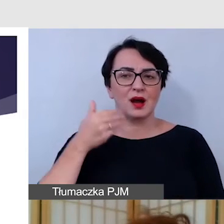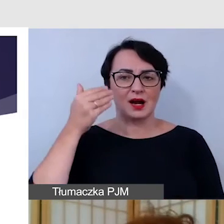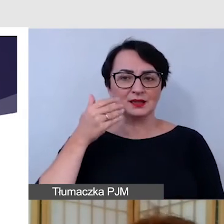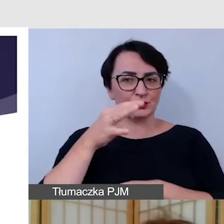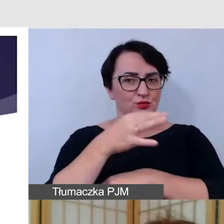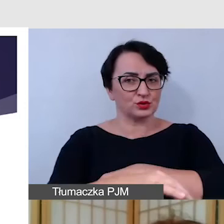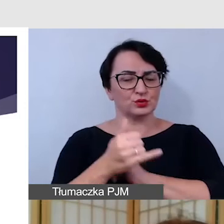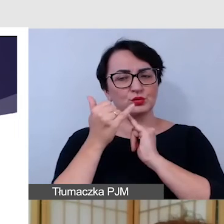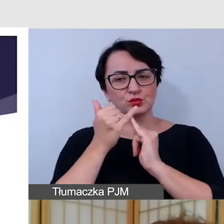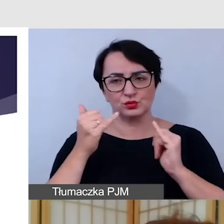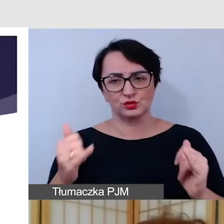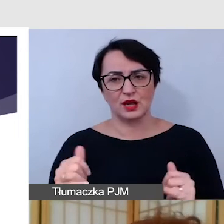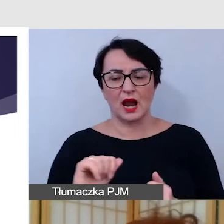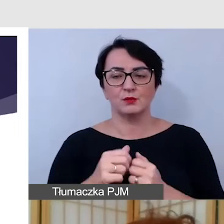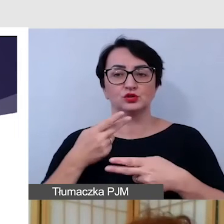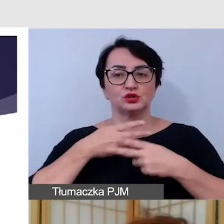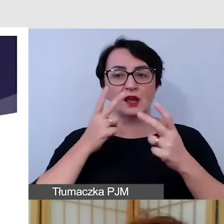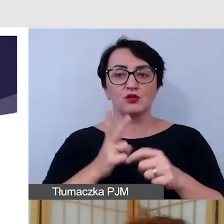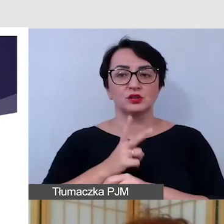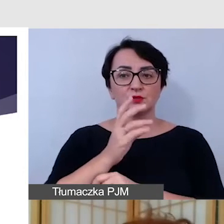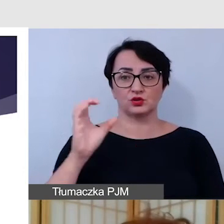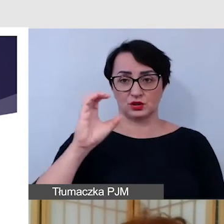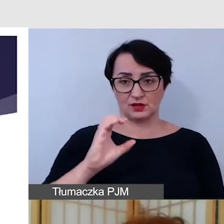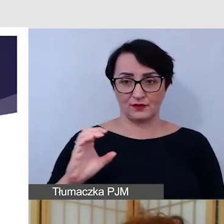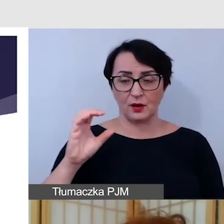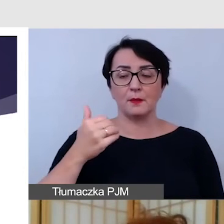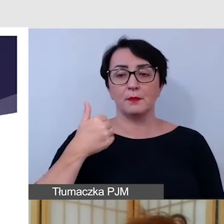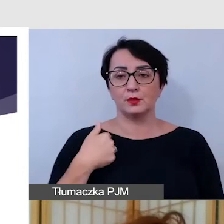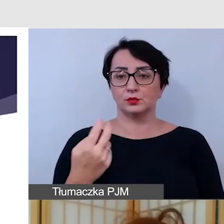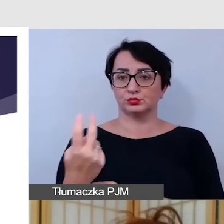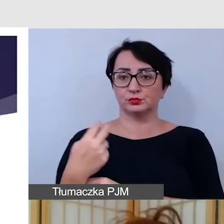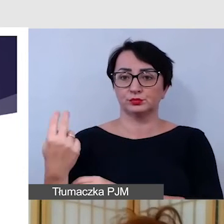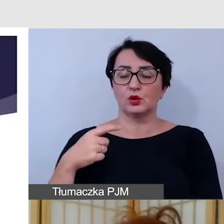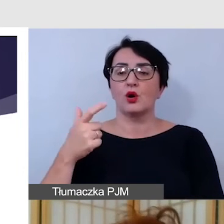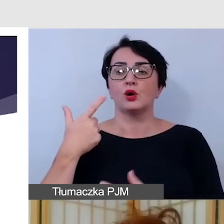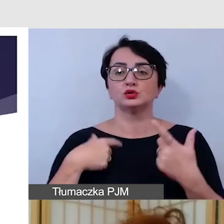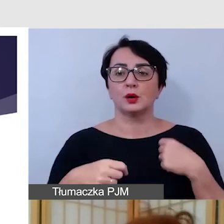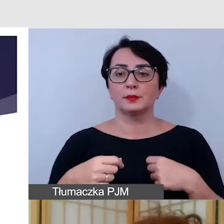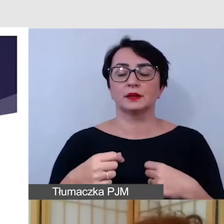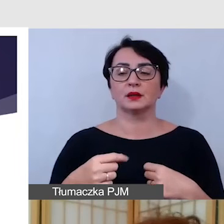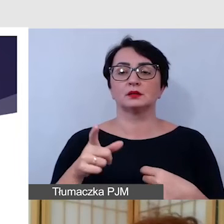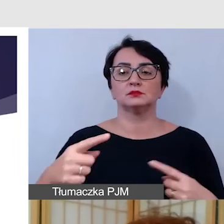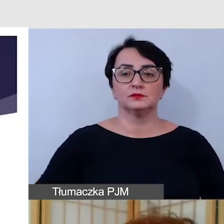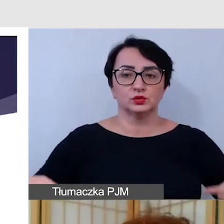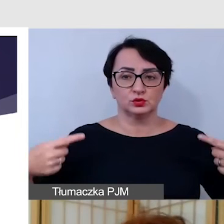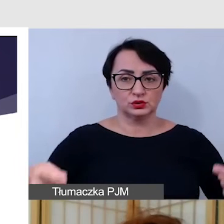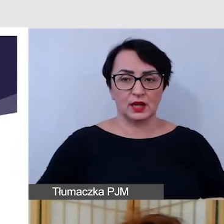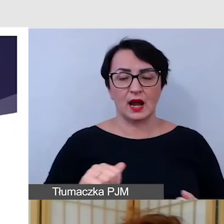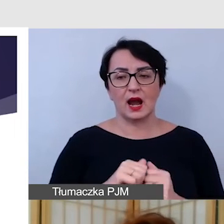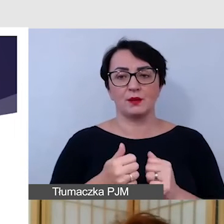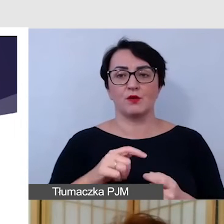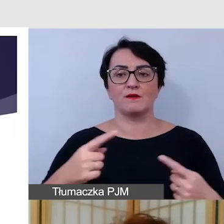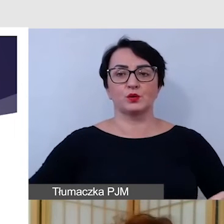uczelniach, czy na dnie dostępności cyfrowej pojawiają się osoby, które się poruszają na wózku inwalidzkim, czy wózku